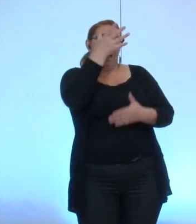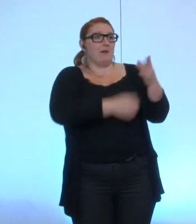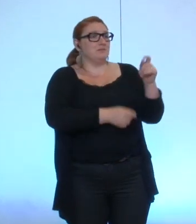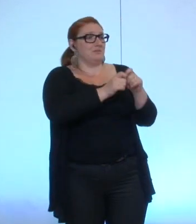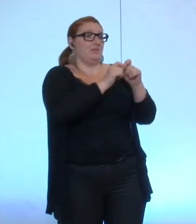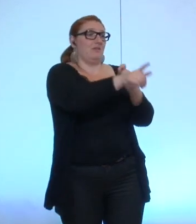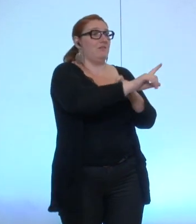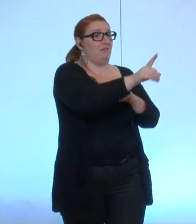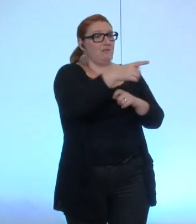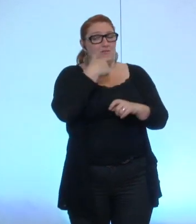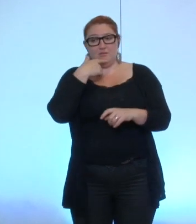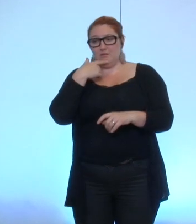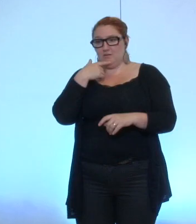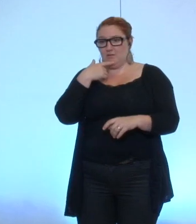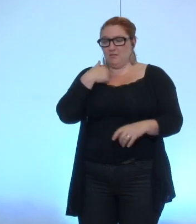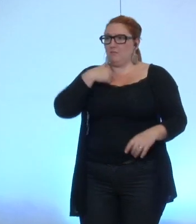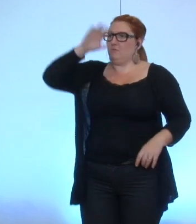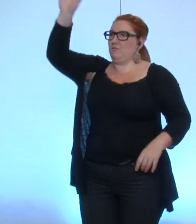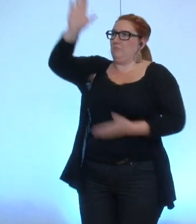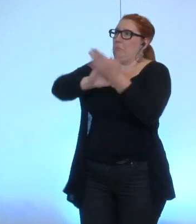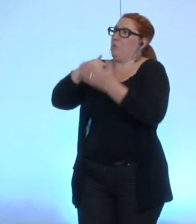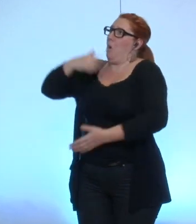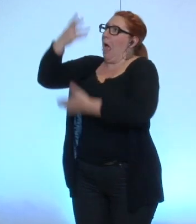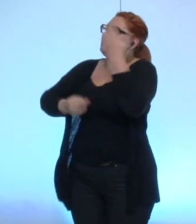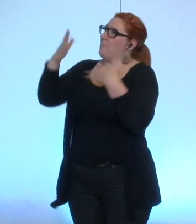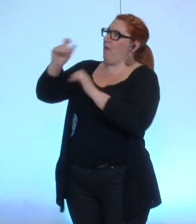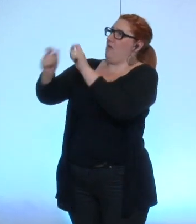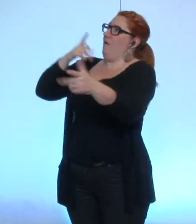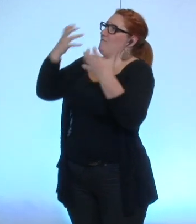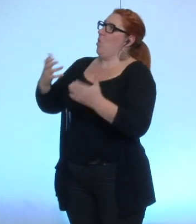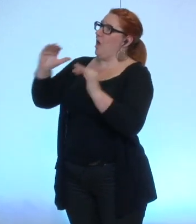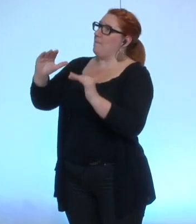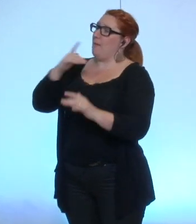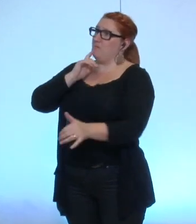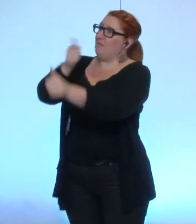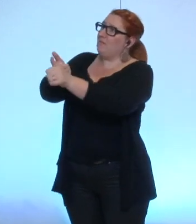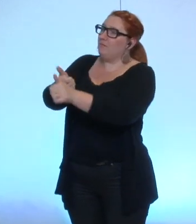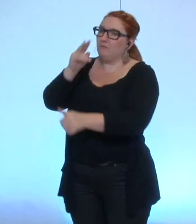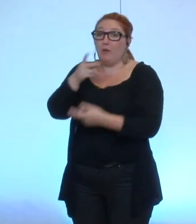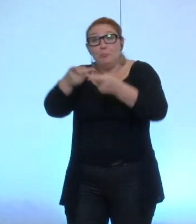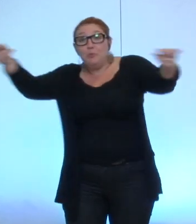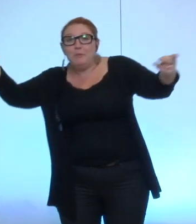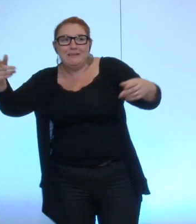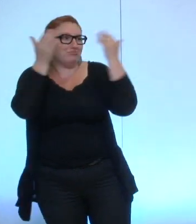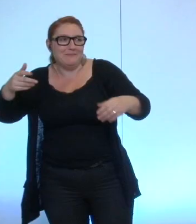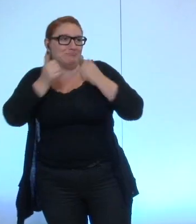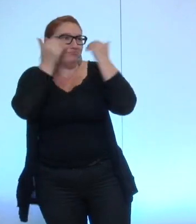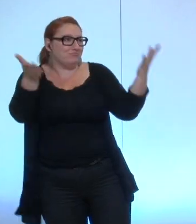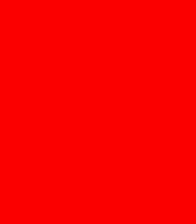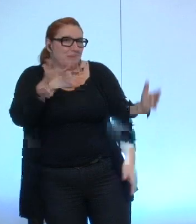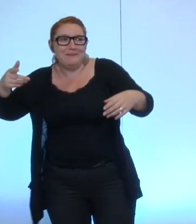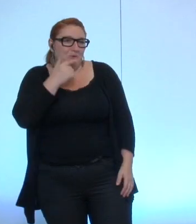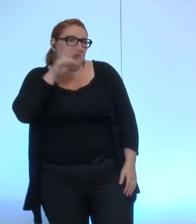n pas été là mais qu'il souhaite quand même les toucher ça me semble effectivement sur la place publique relativement difficile donc j'étais un peu sur cette ligne